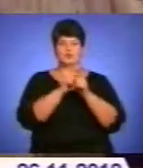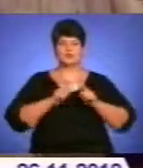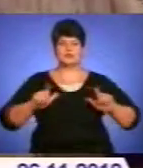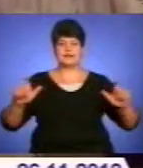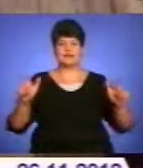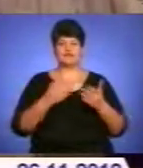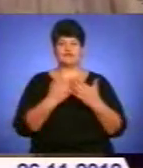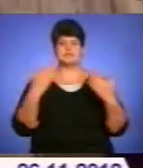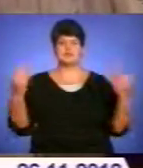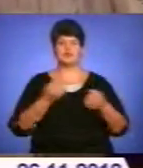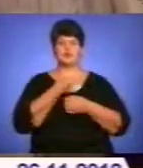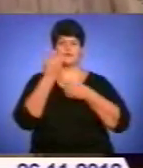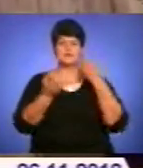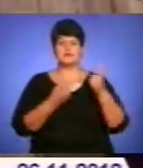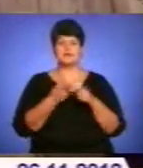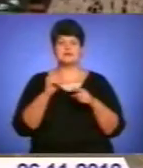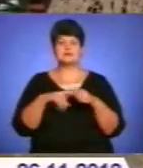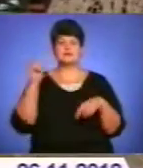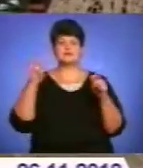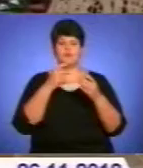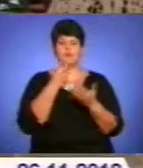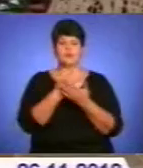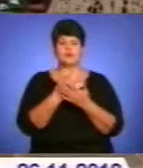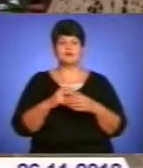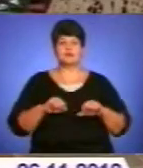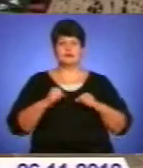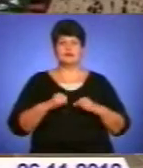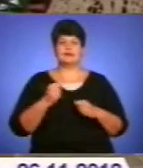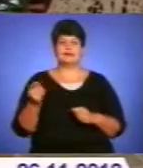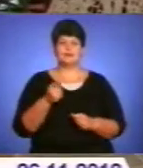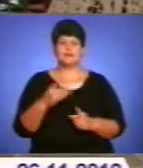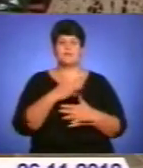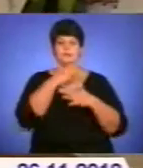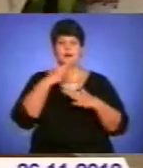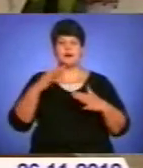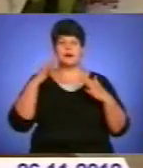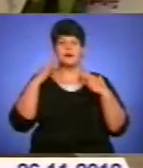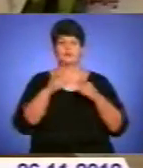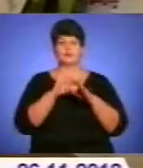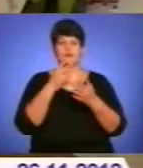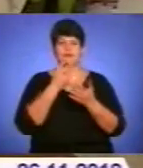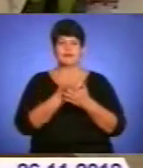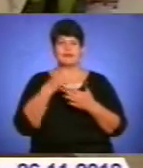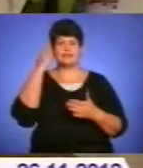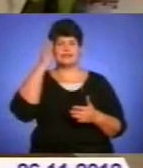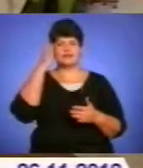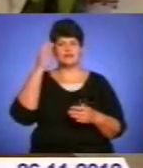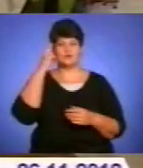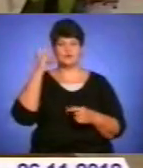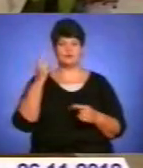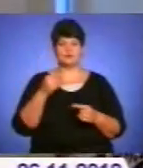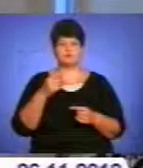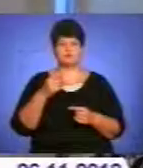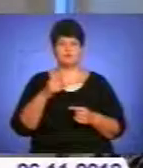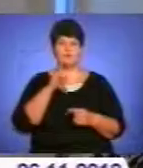виставку квітів. Саме цим фестивалем намагалися показати, що на Тернопільщині є багато нерозкритих талантів і творчо обдарованої молоді.